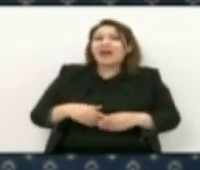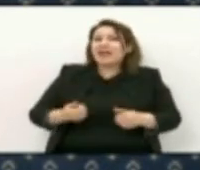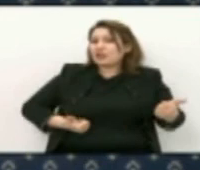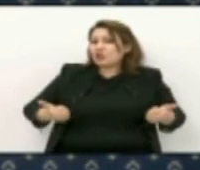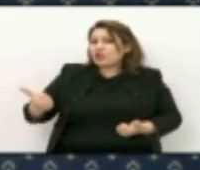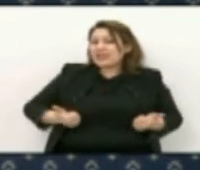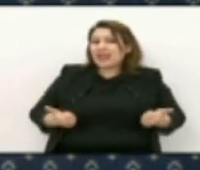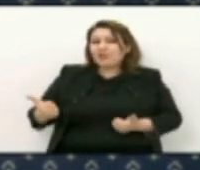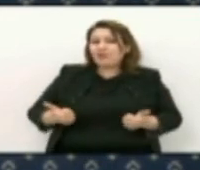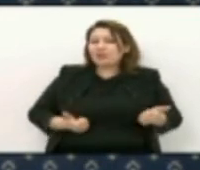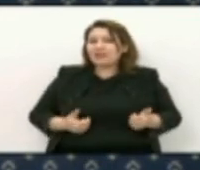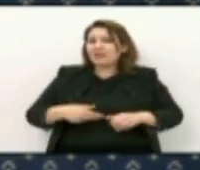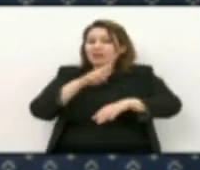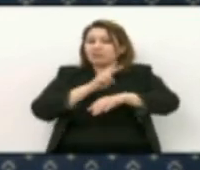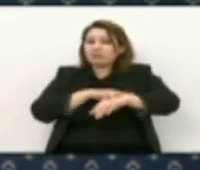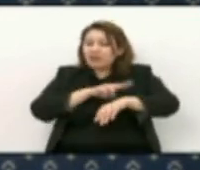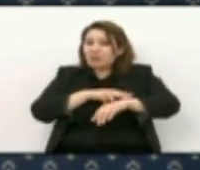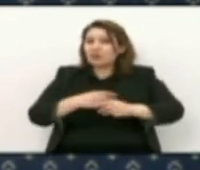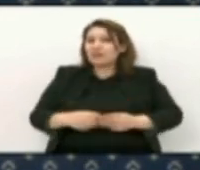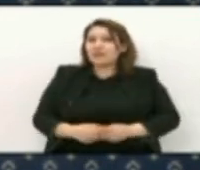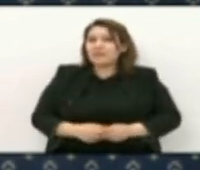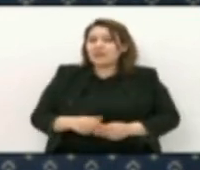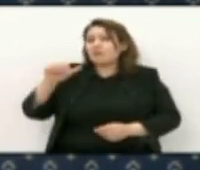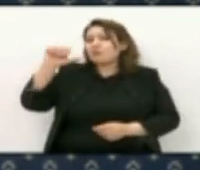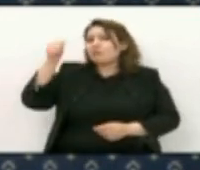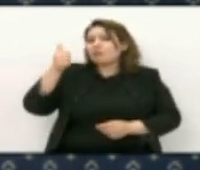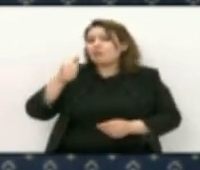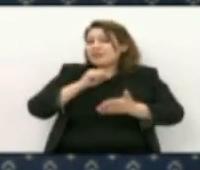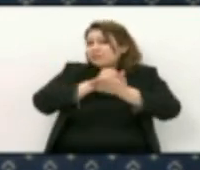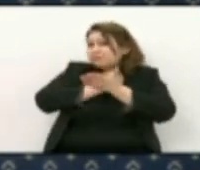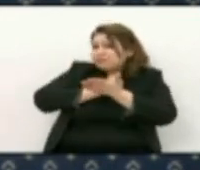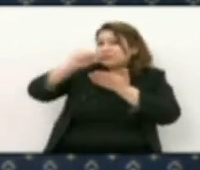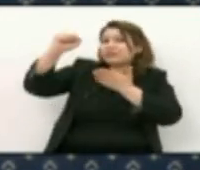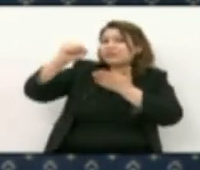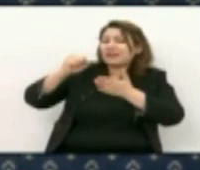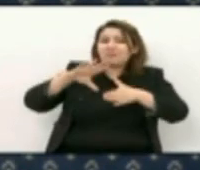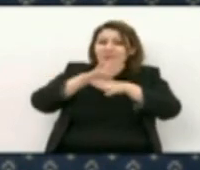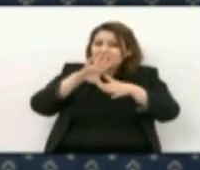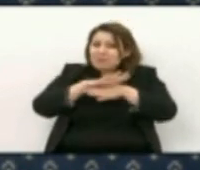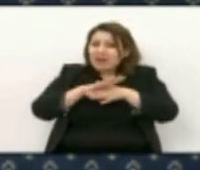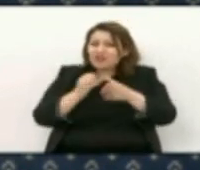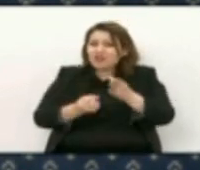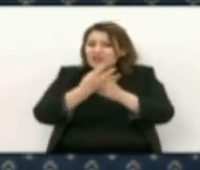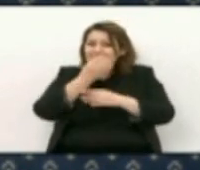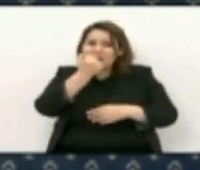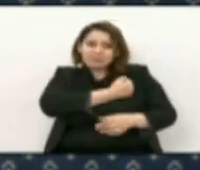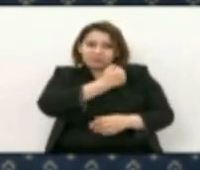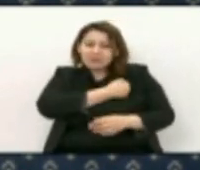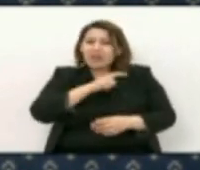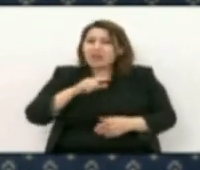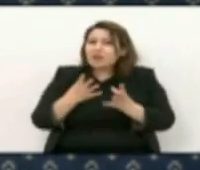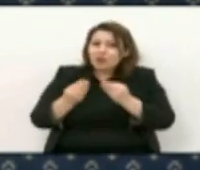خلال موديلية العامة للأمن الوطني سباقة في محاربة هذا الشكل الجديد من الإجرام باتخاذ جملة من